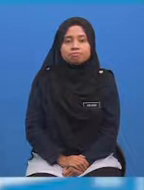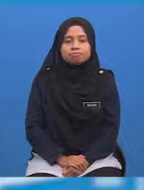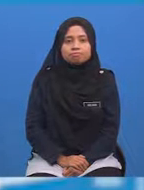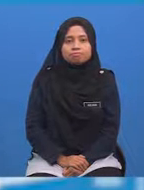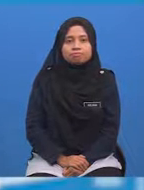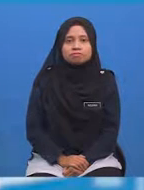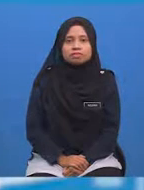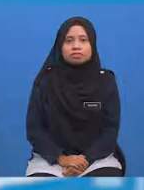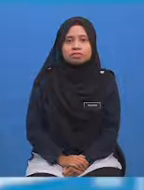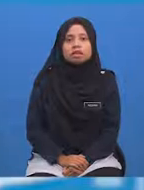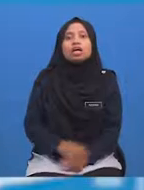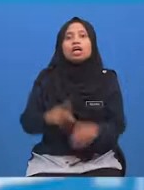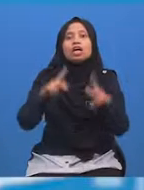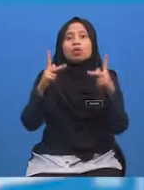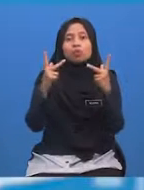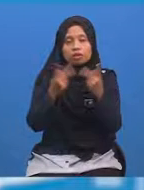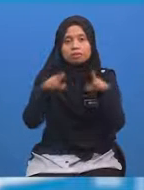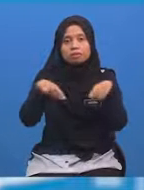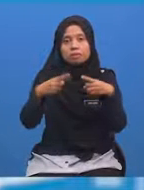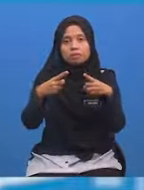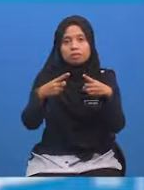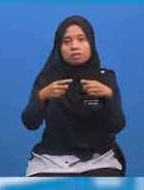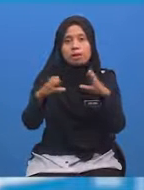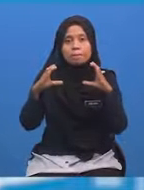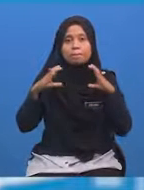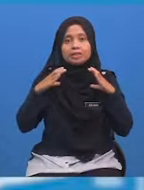Maddy dan keluarganya pergi bercuti ke Dubai